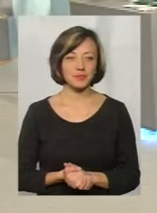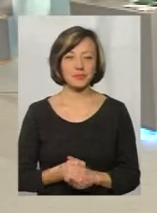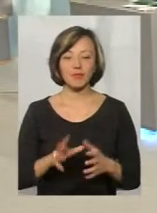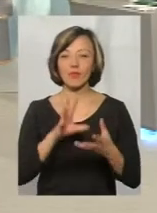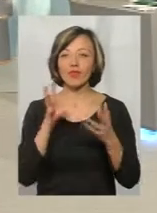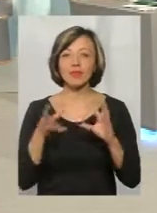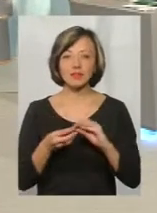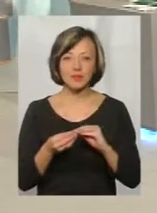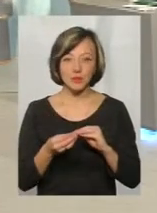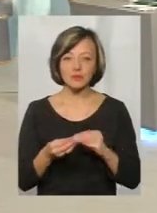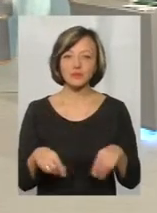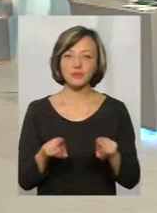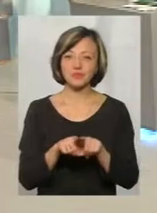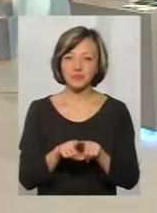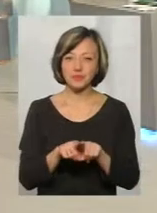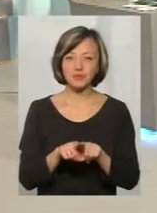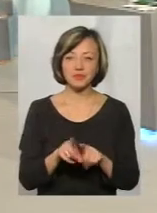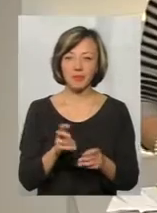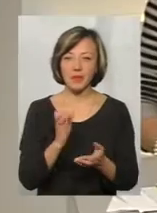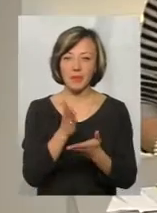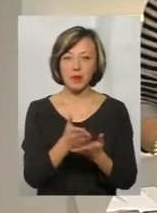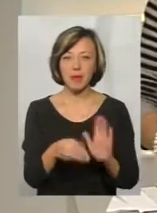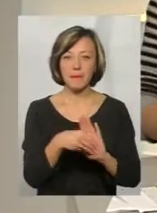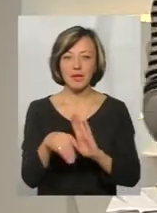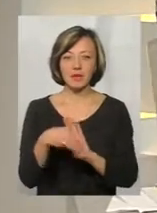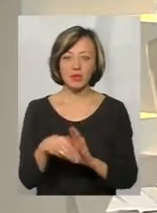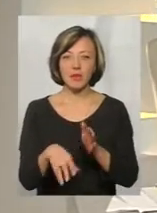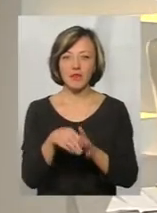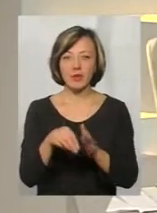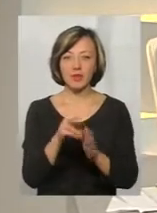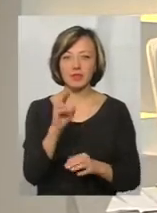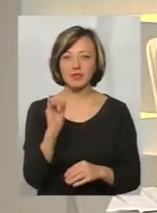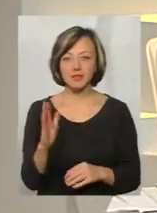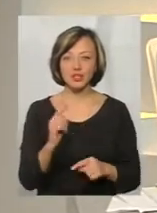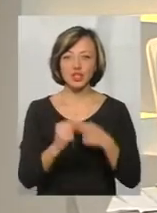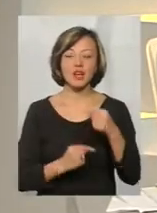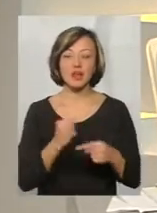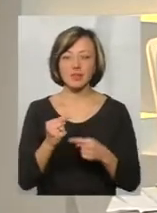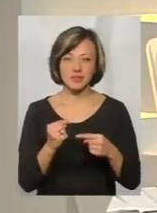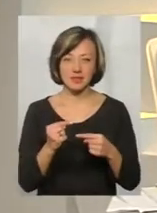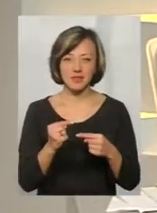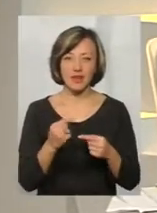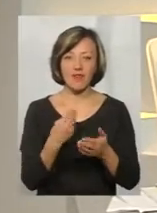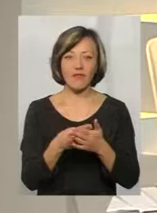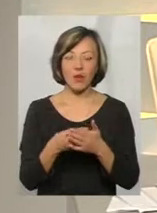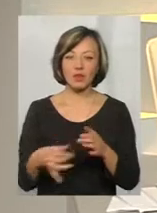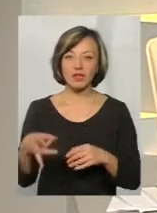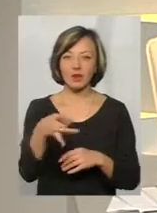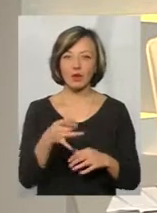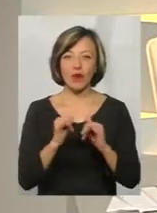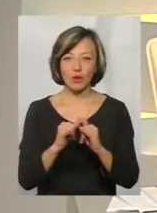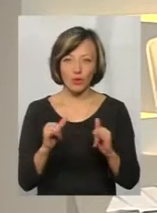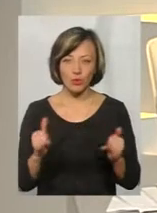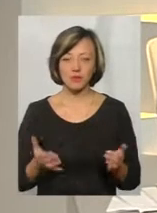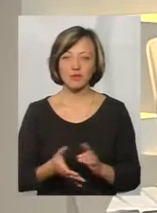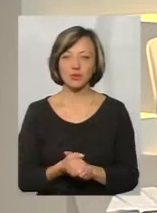Загалом же, так, тобто такий своєрідний непрямий підкуп виборців через, скажімо, ті самі фонди регіонального розвитку.